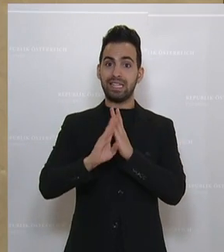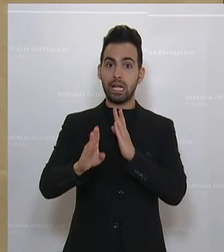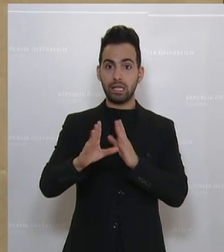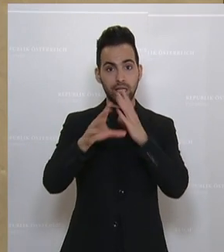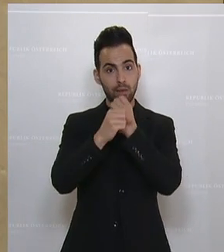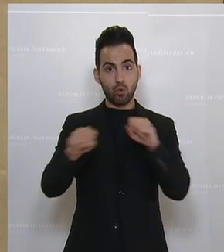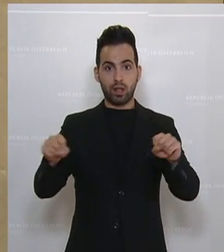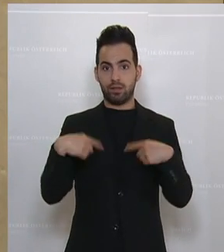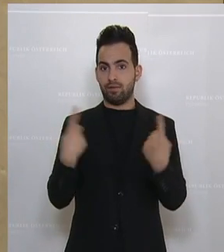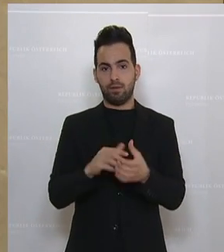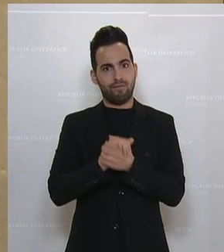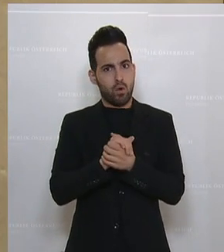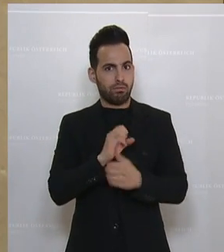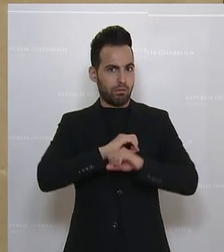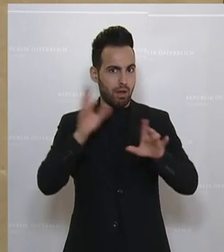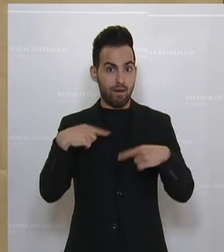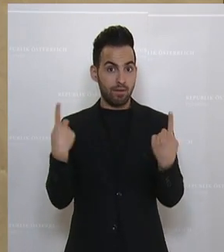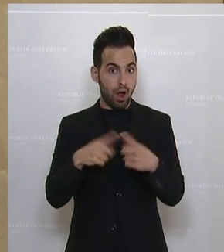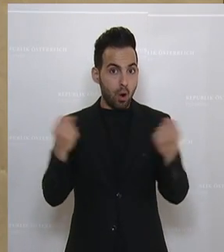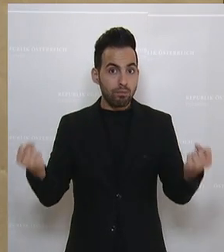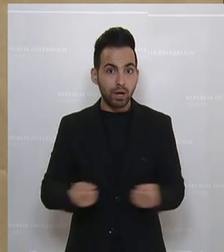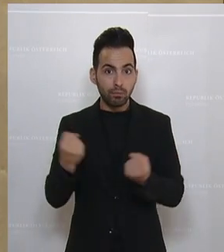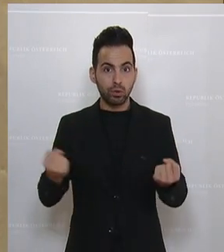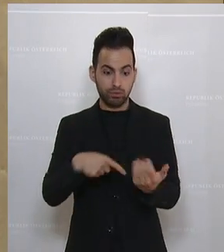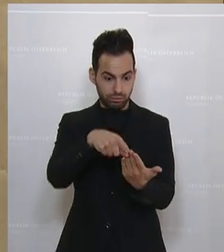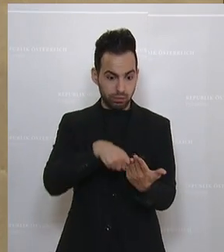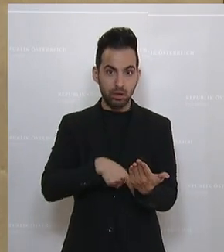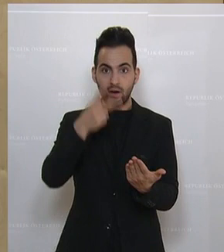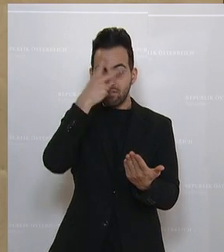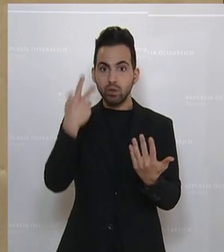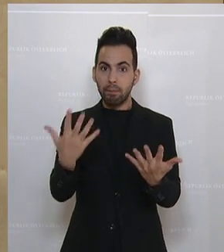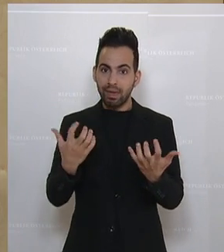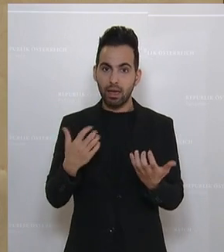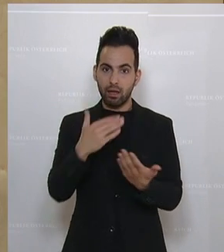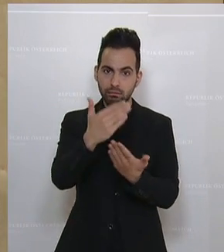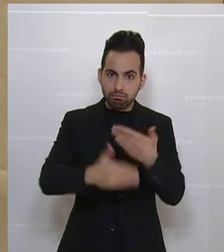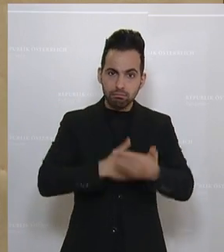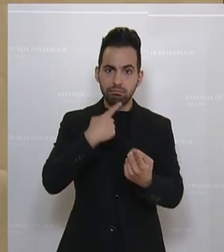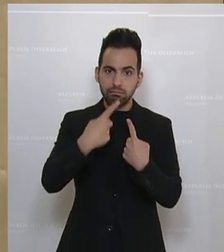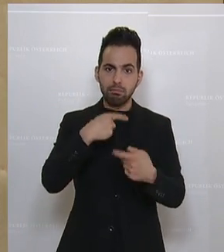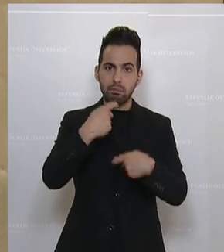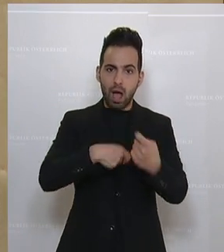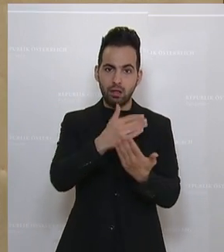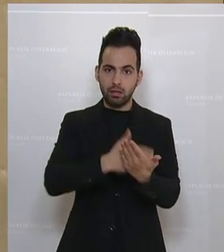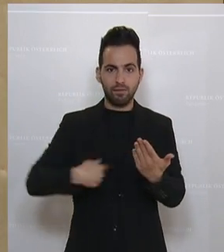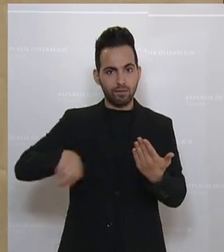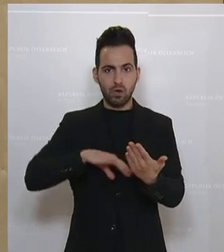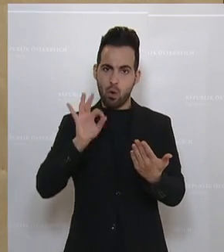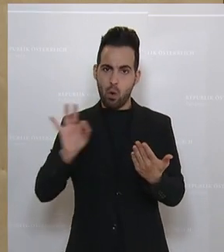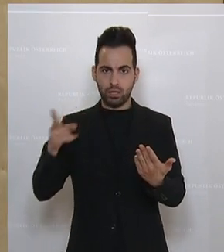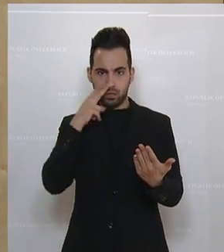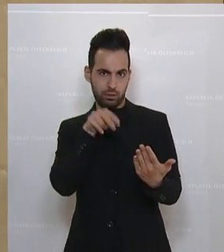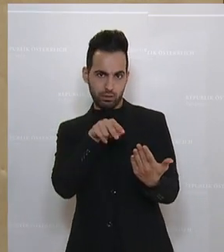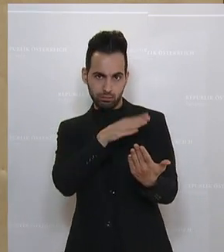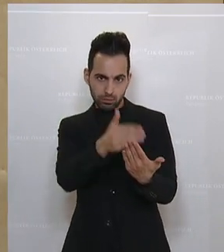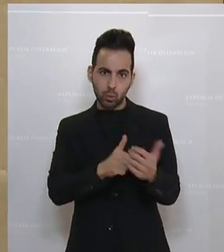Demokratie und haben uns auch wirklich bemüht, die Abhandlung dieses Volksbegehrens ordentlich zu begleiten und zu